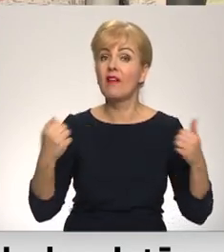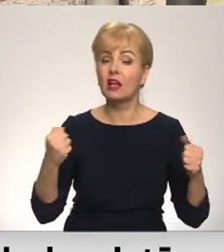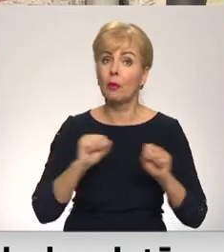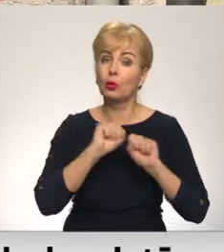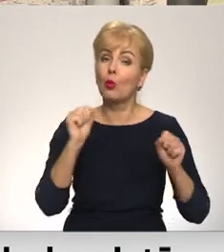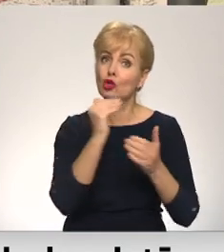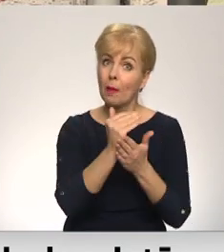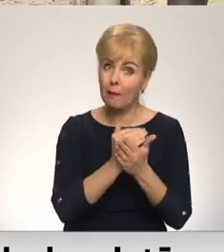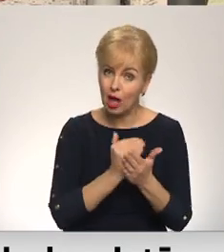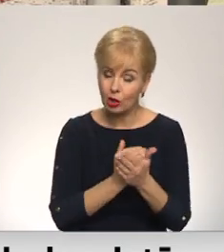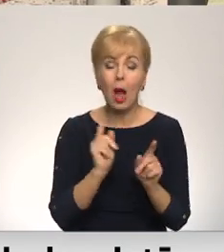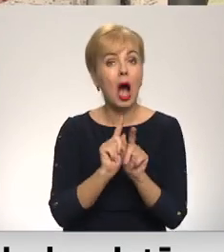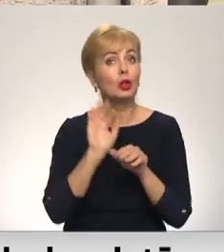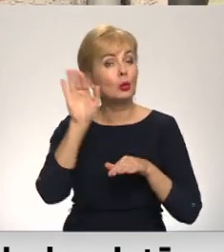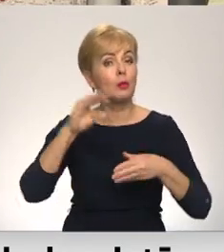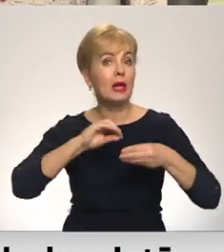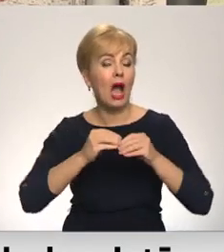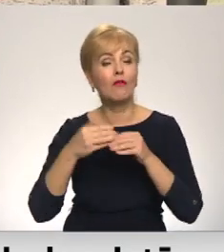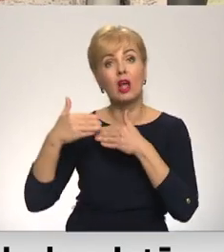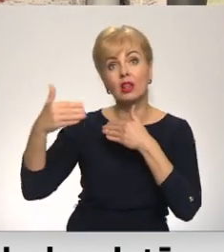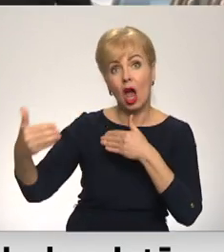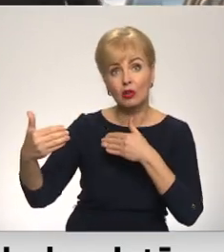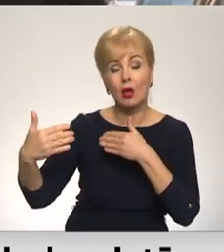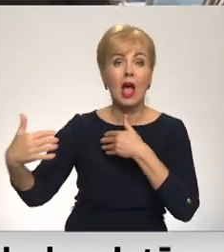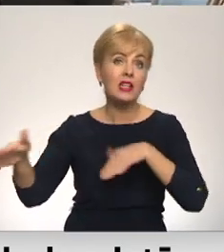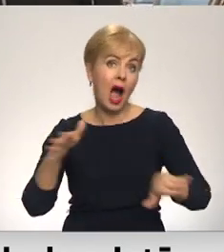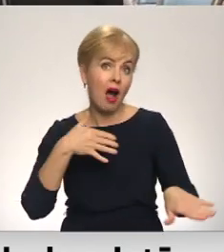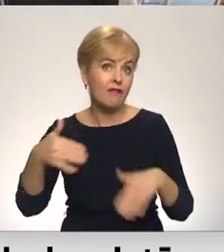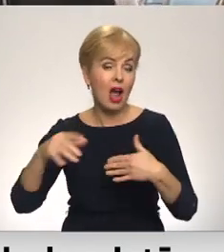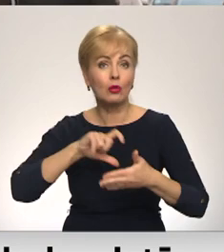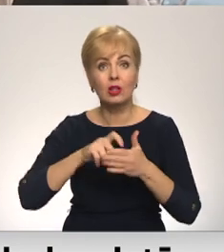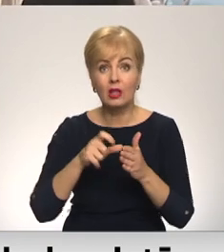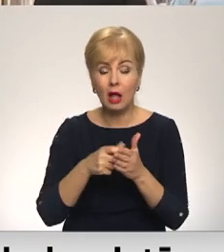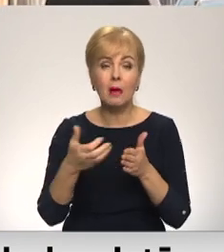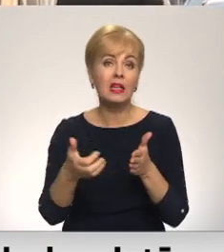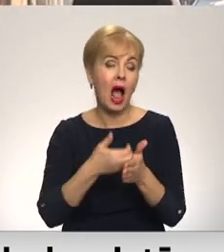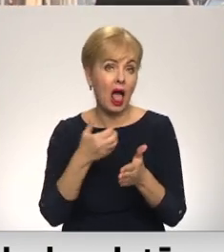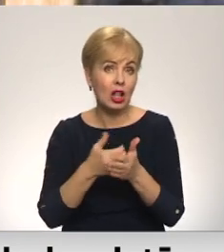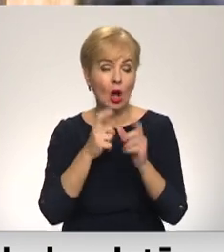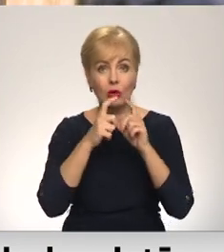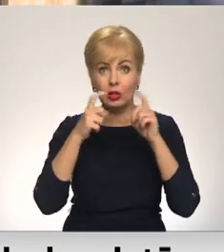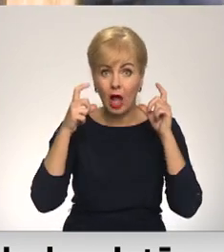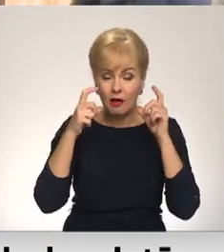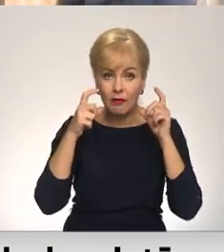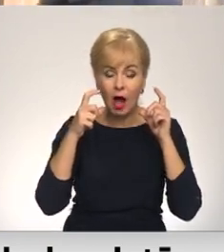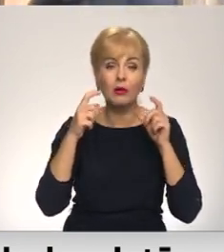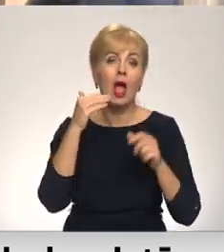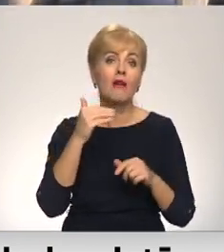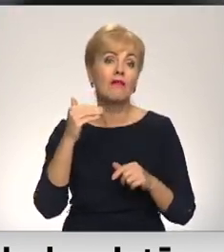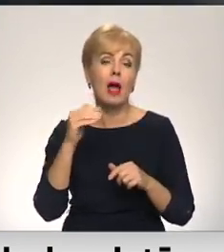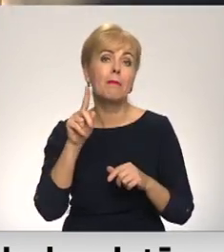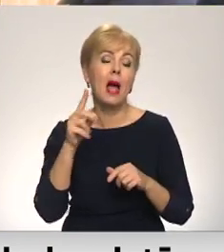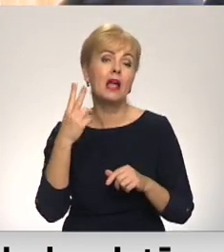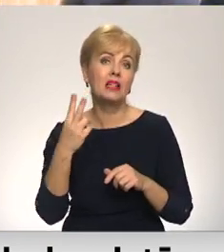prasības, protā arī turpmāk jājauēro distanci, jāveidina telpas, jānesā medicīniskās maskas vai FPP-2 respirators.